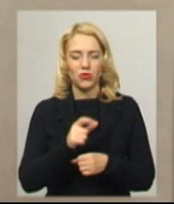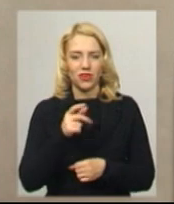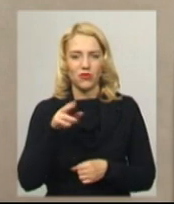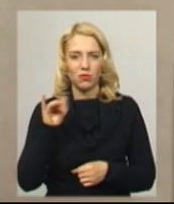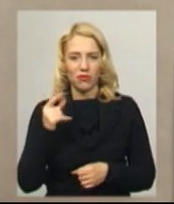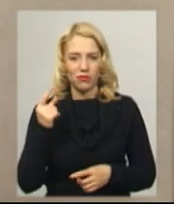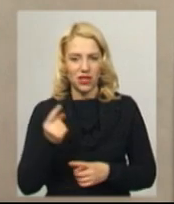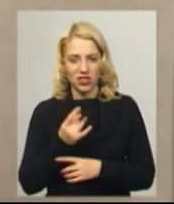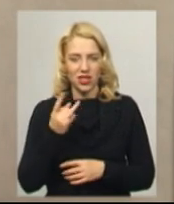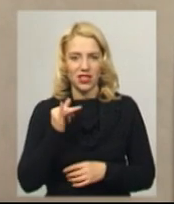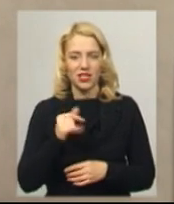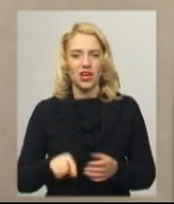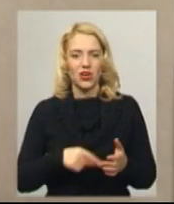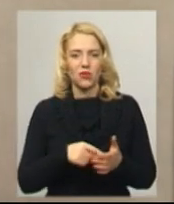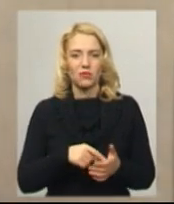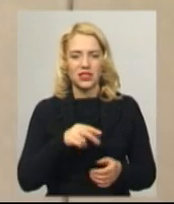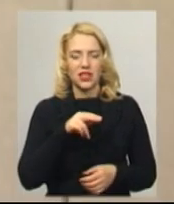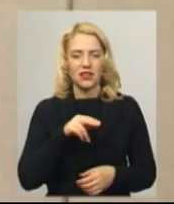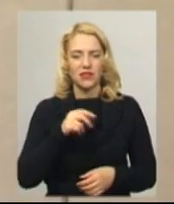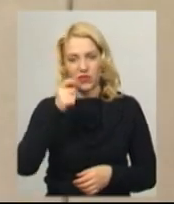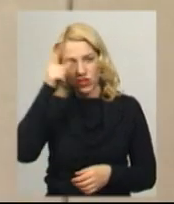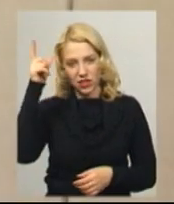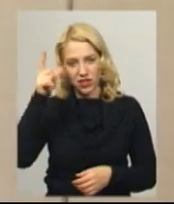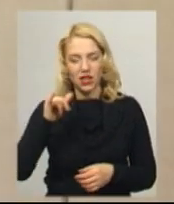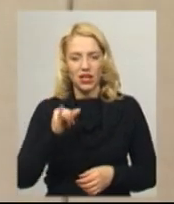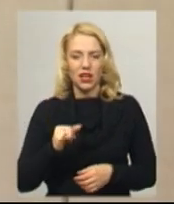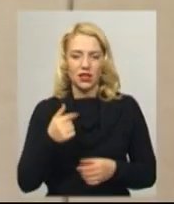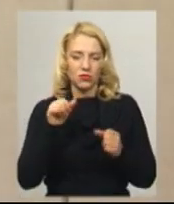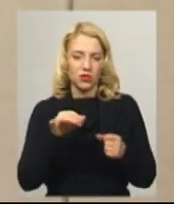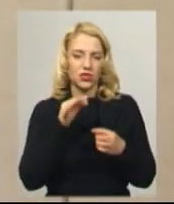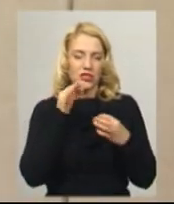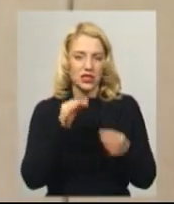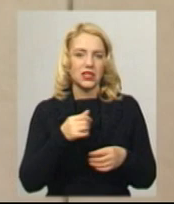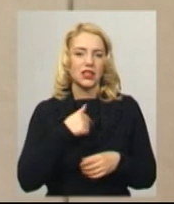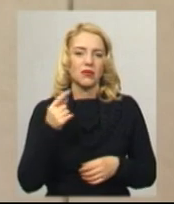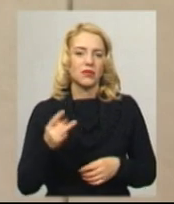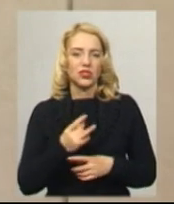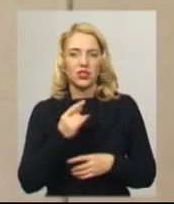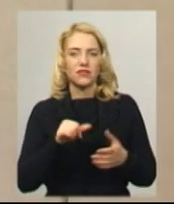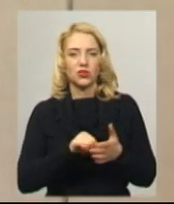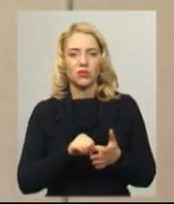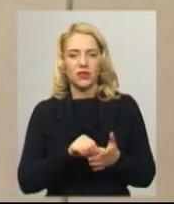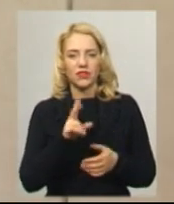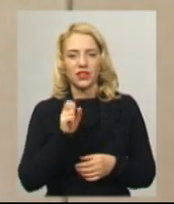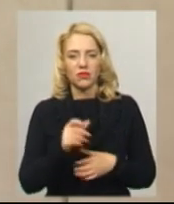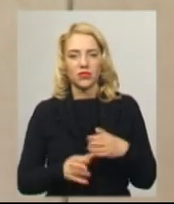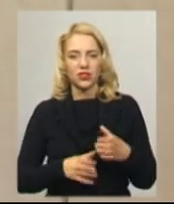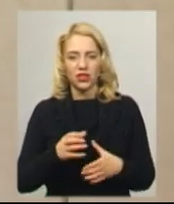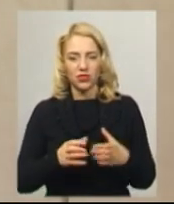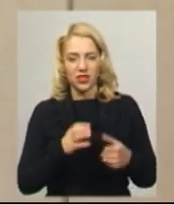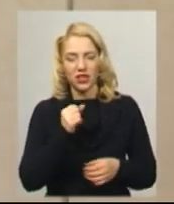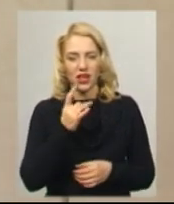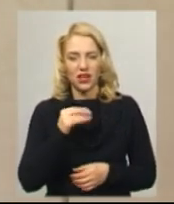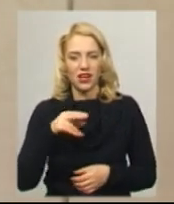в місті Тепліце в Чехії. Я, можна сказати, перший раз виступав на міжнародній арені,